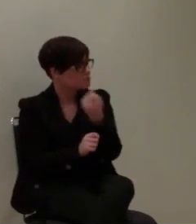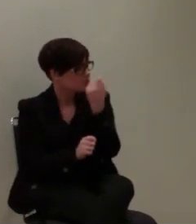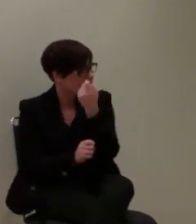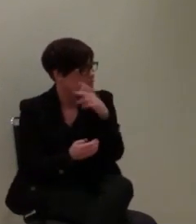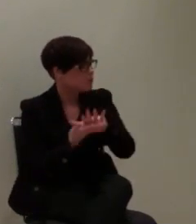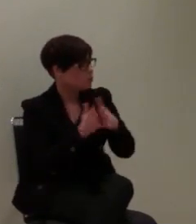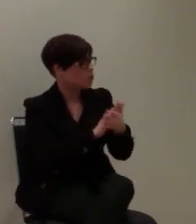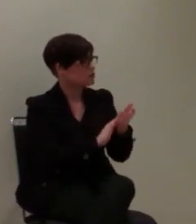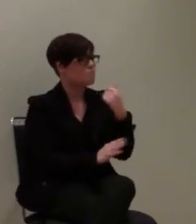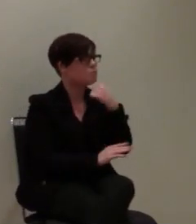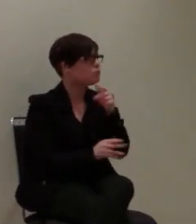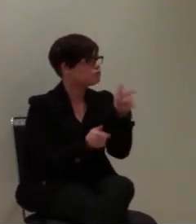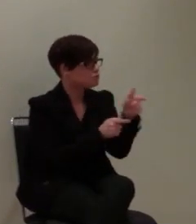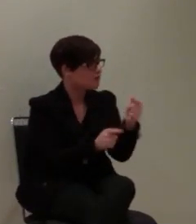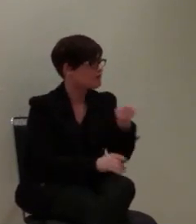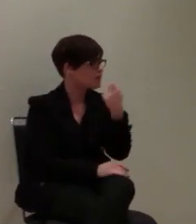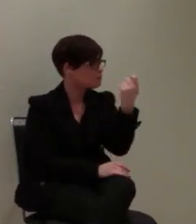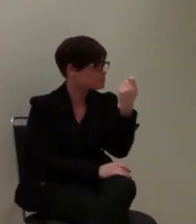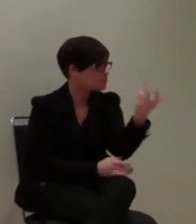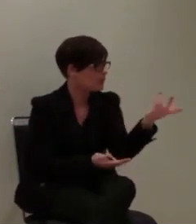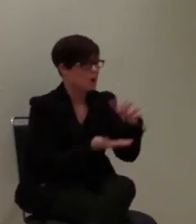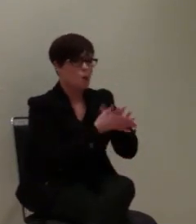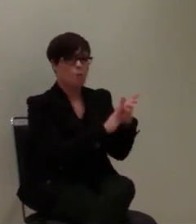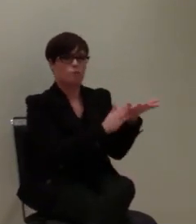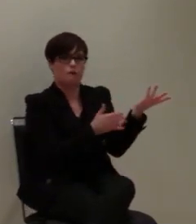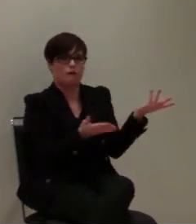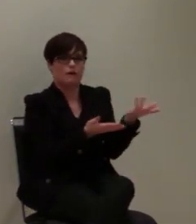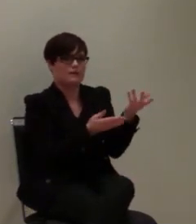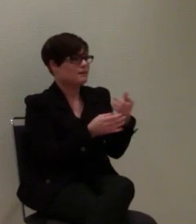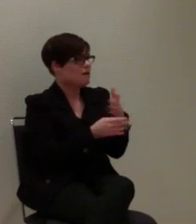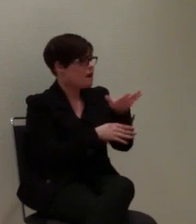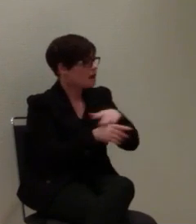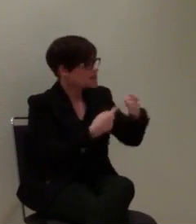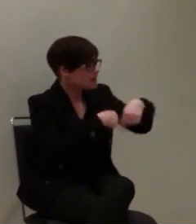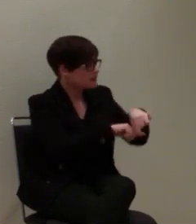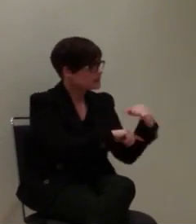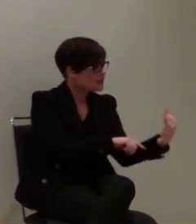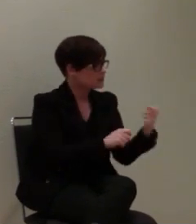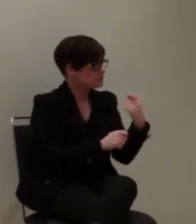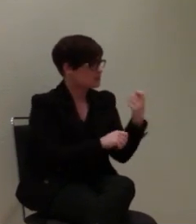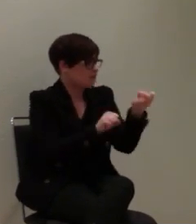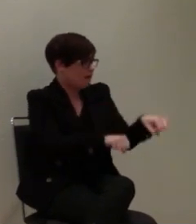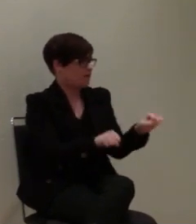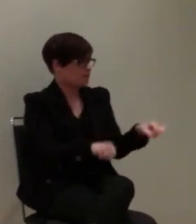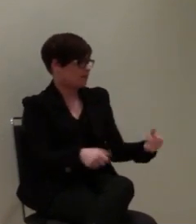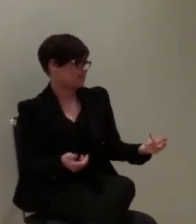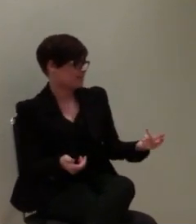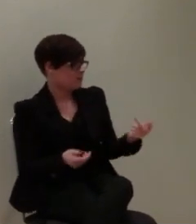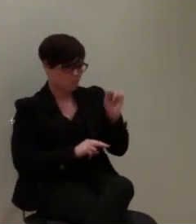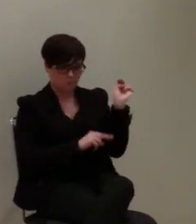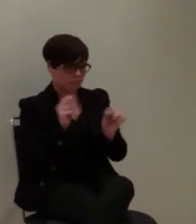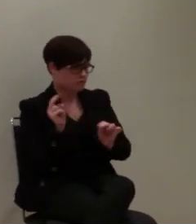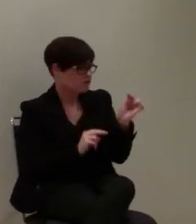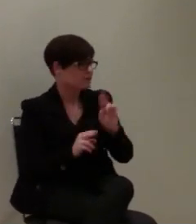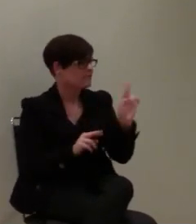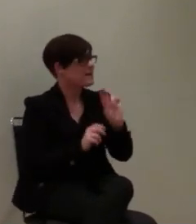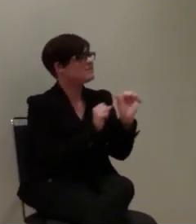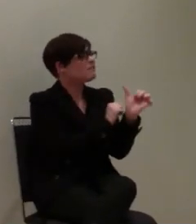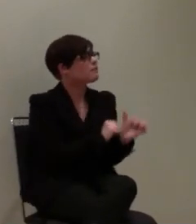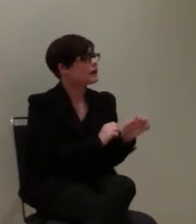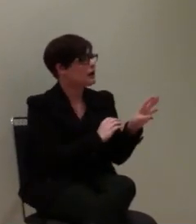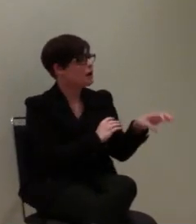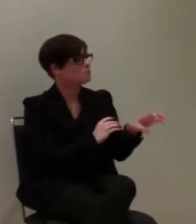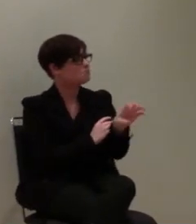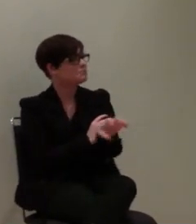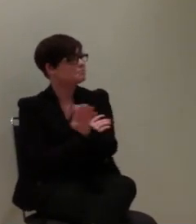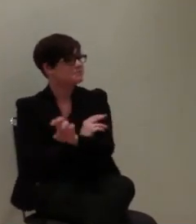kann aber auch von der Berufsfeuerwehr betrieben werden, die kann aber auch genauso vom Landkreis selbst betrieben werden. Das ist ganz unterschiedlich, wer da der Träger von der ganzen